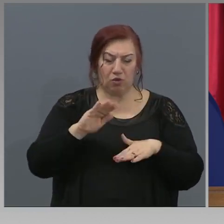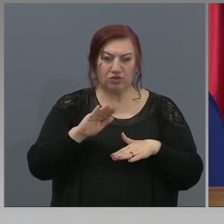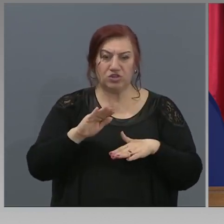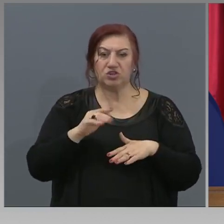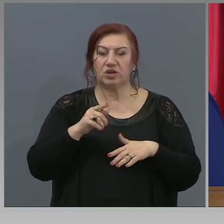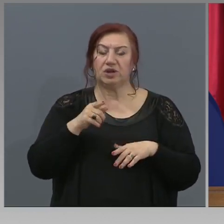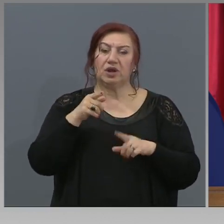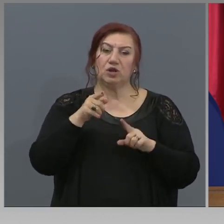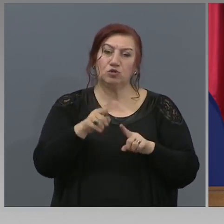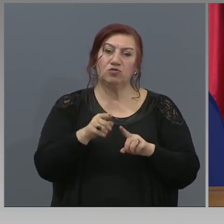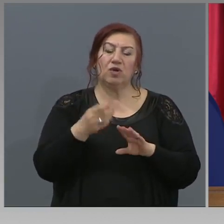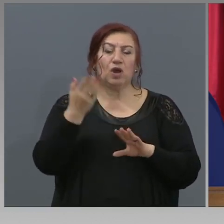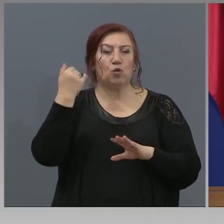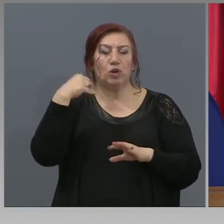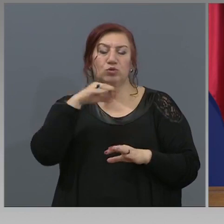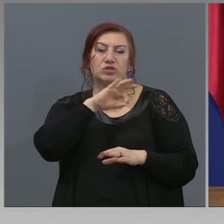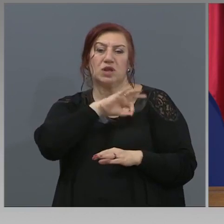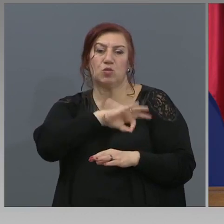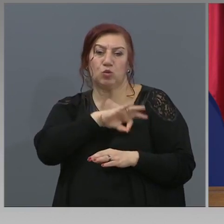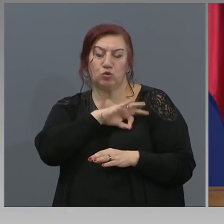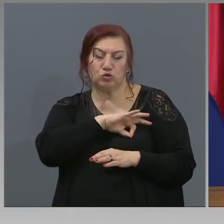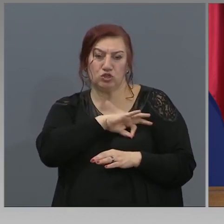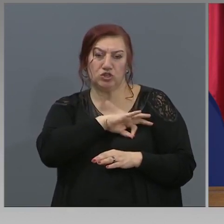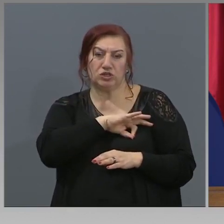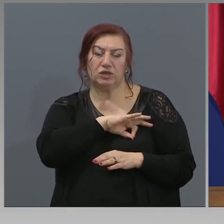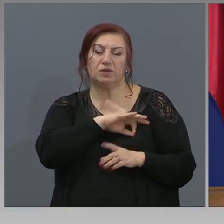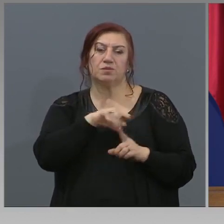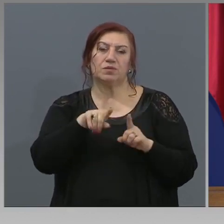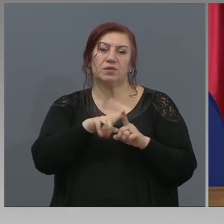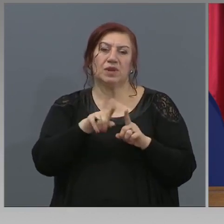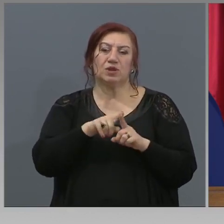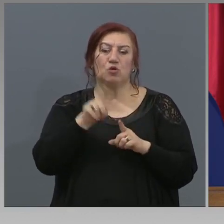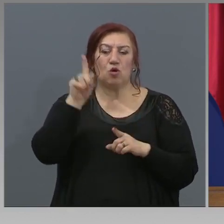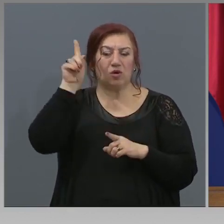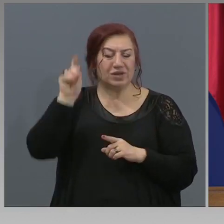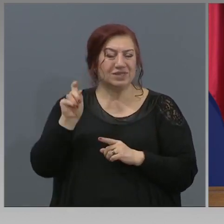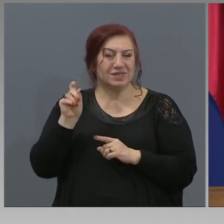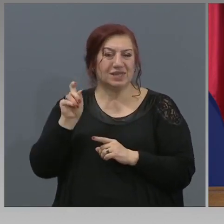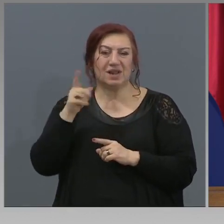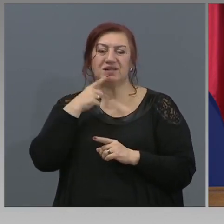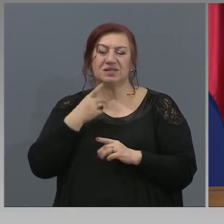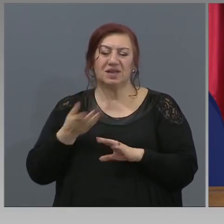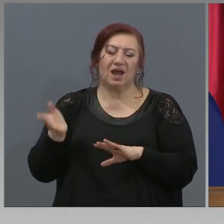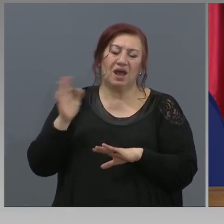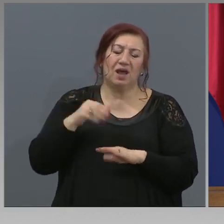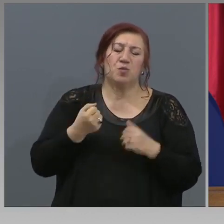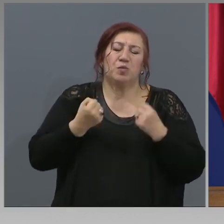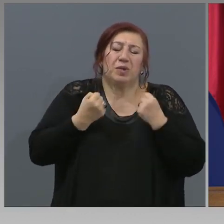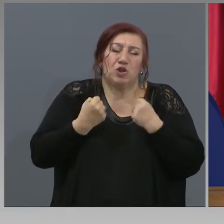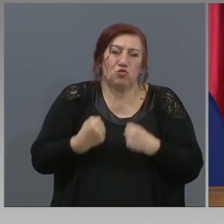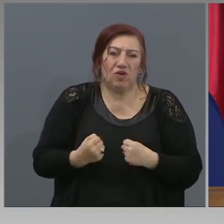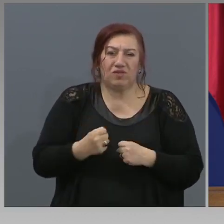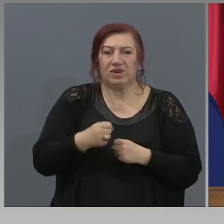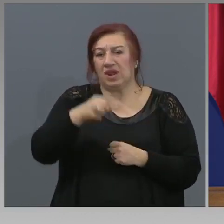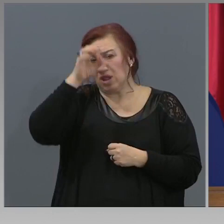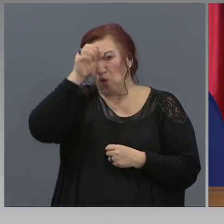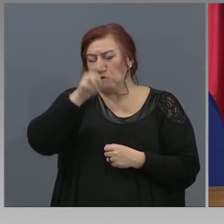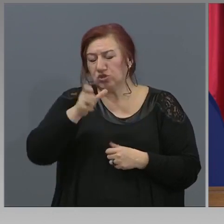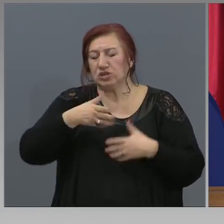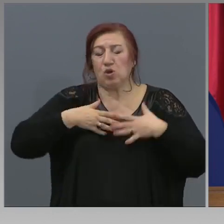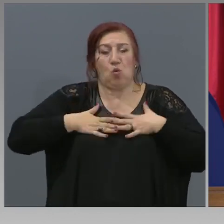Това, което се получава най-вече като сигнали е за претоварване и на учениците, и на учитирите.